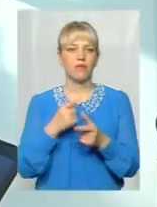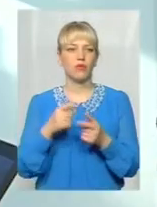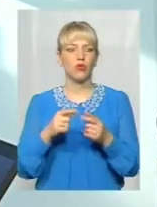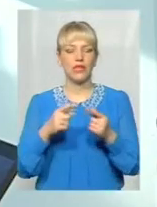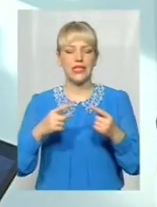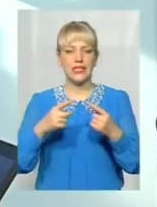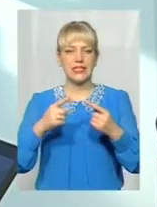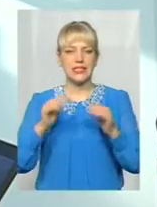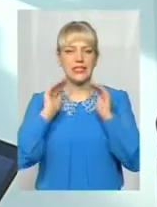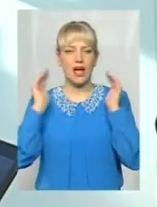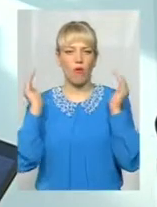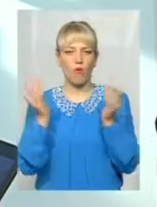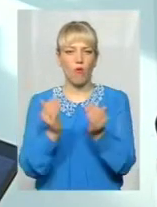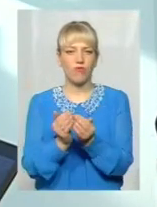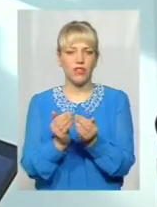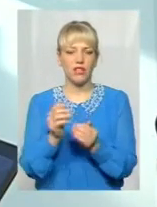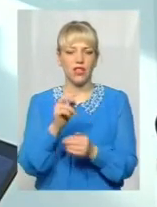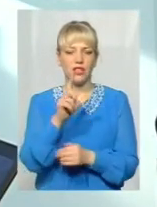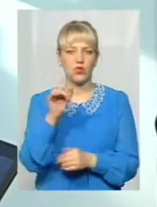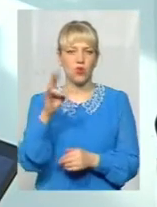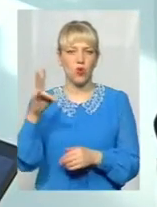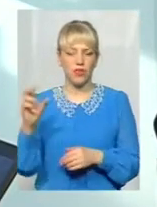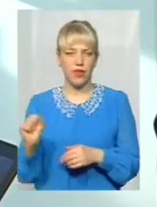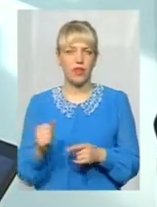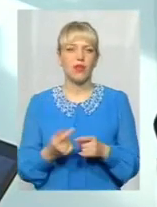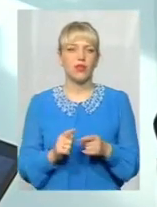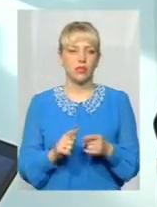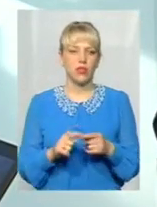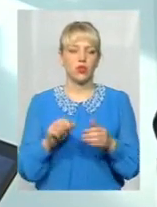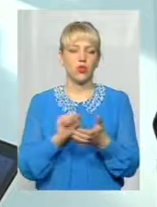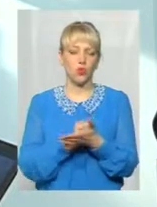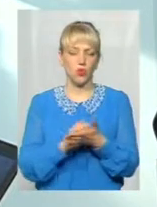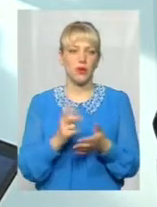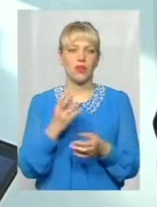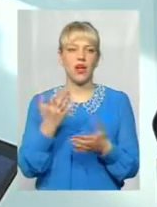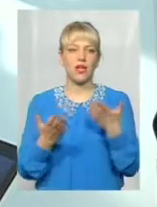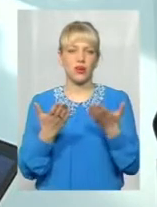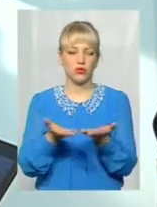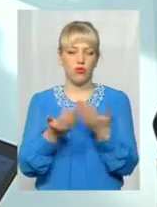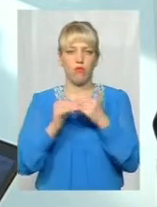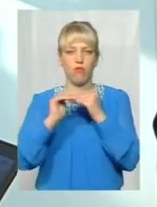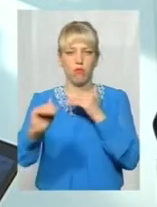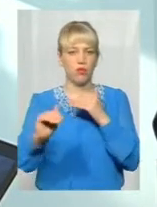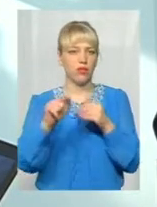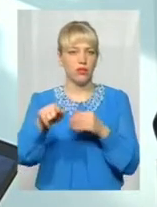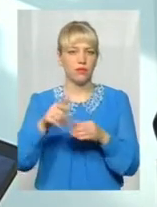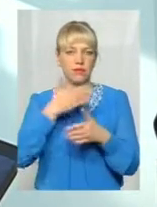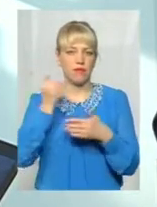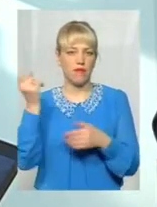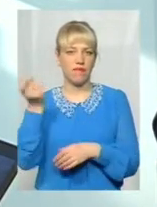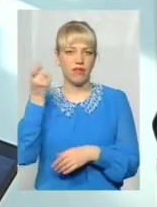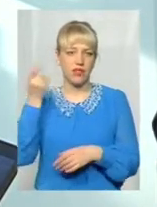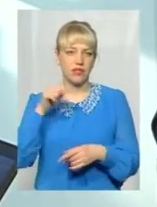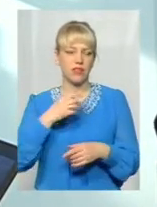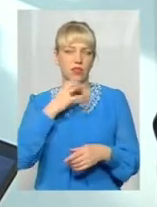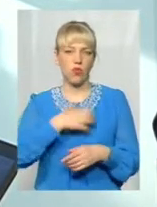лісовий масив якогось лісництва, так, звичайно, документи складається. Якщо це відкрита територія, там власника такого немає, тому наша